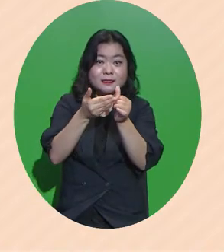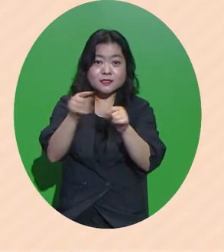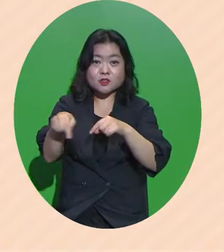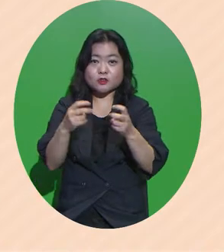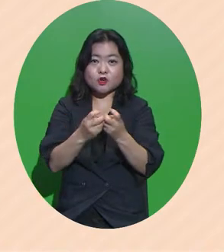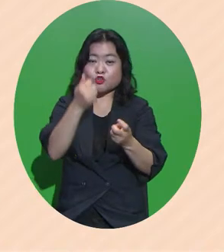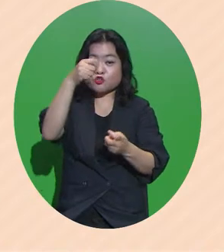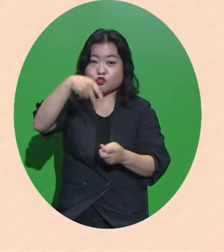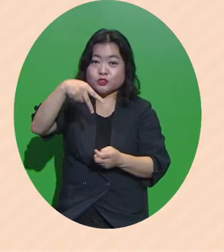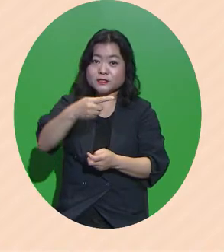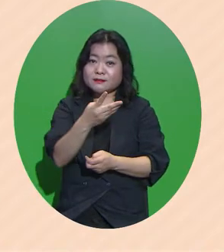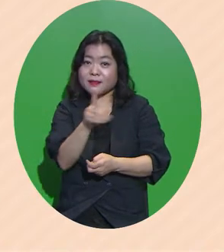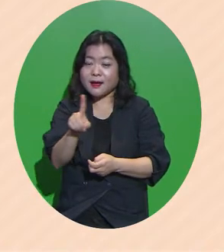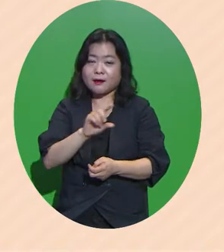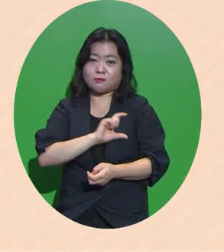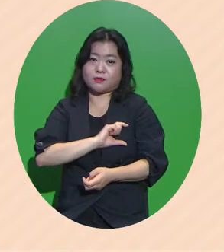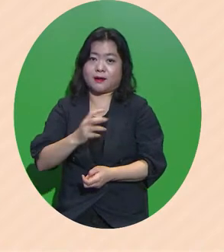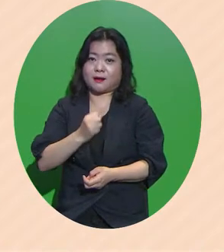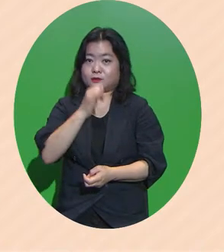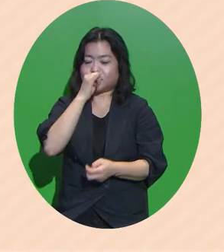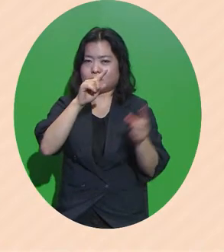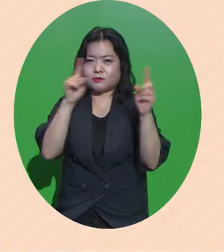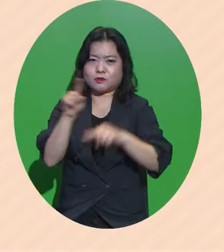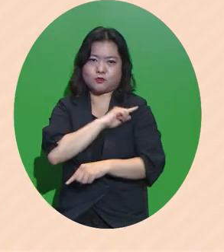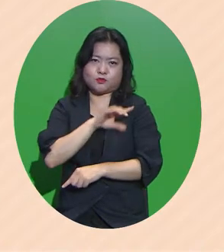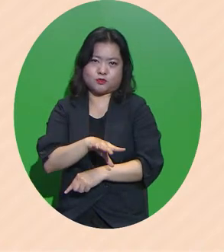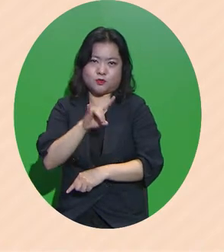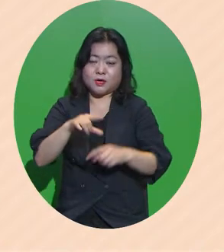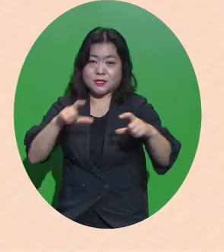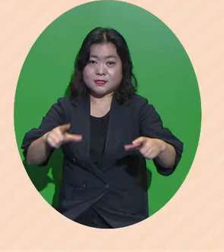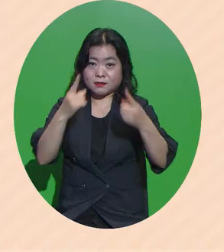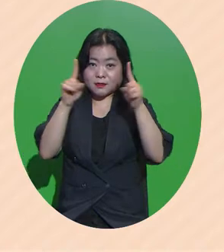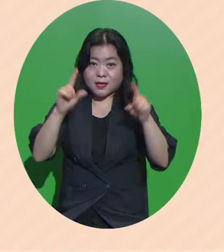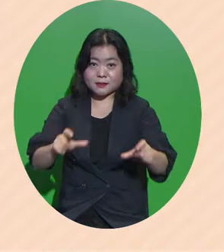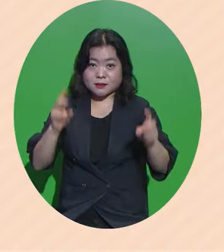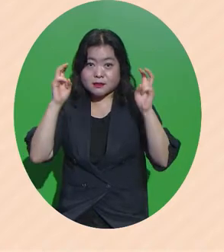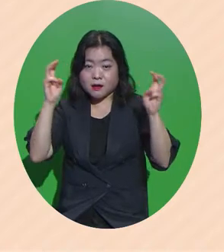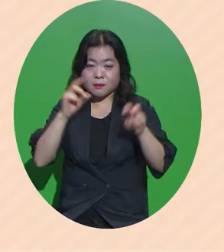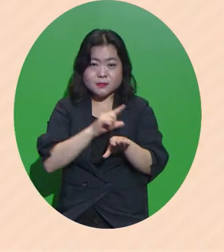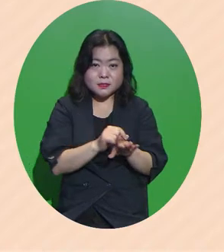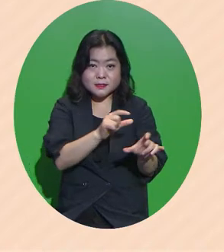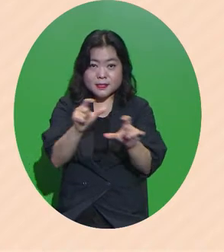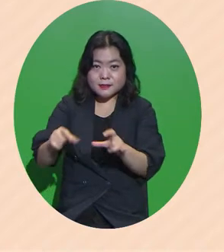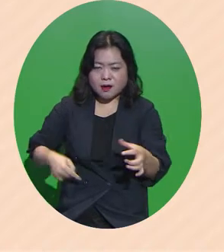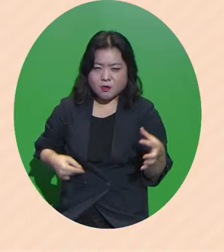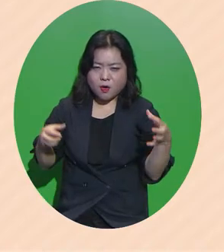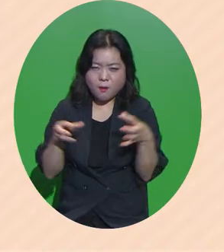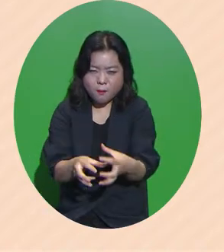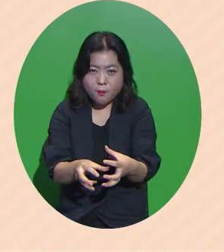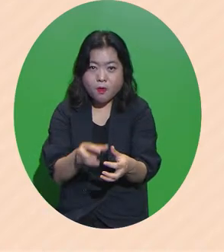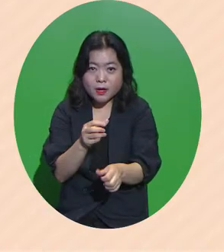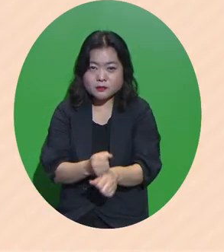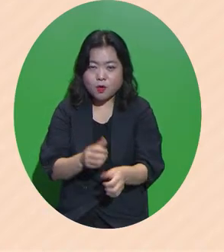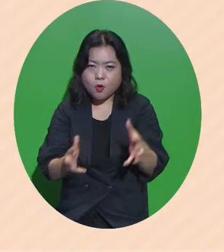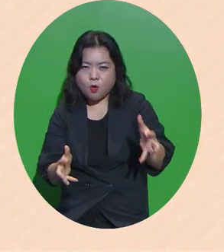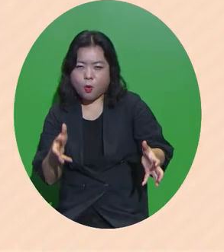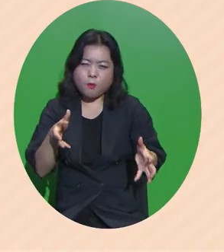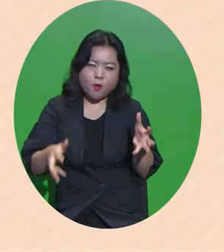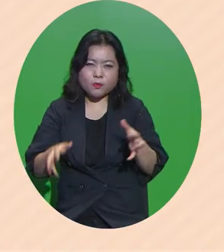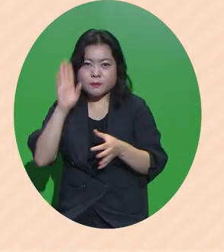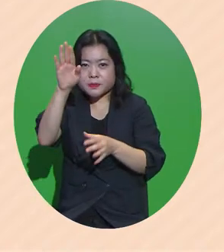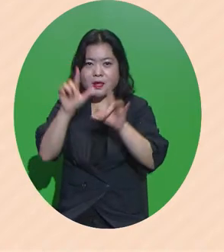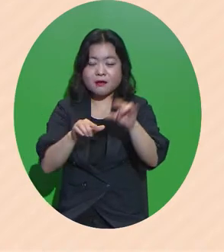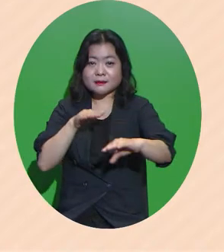브랜드를 가지고 있습니다 전국 최초로 지역대학, 지역기업, 지자체가 협력해서 로봇, 미래형